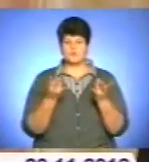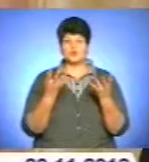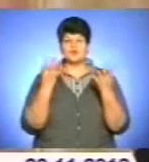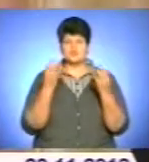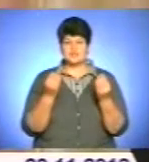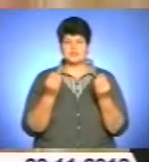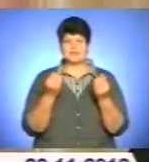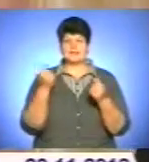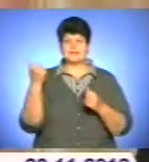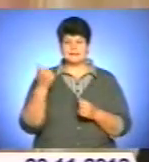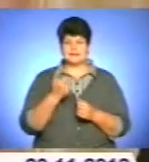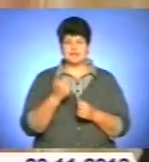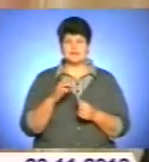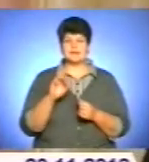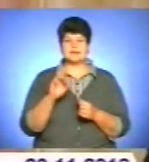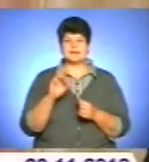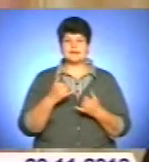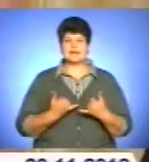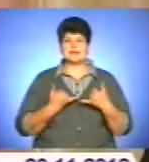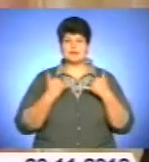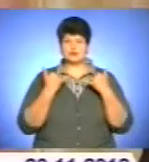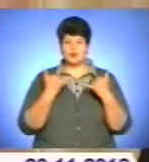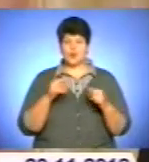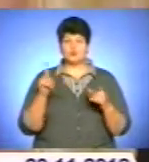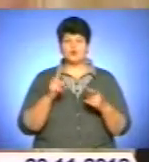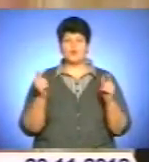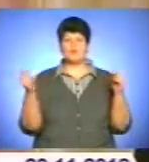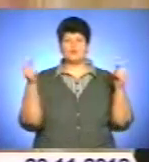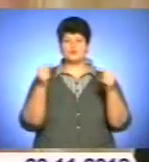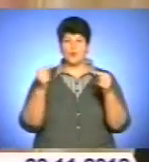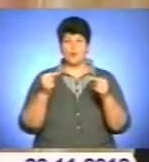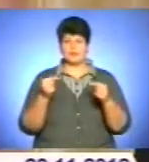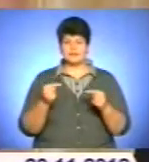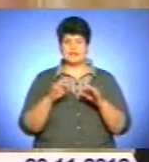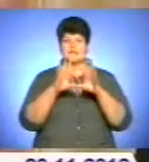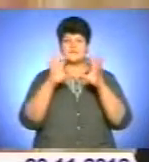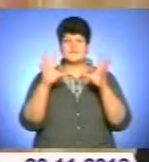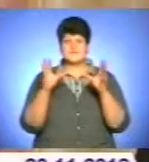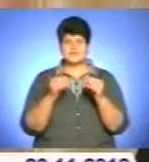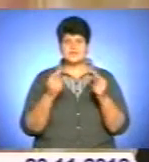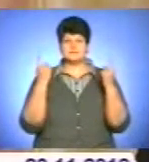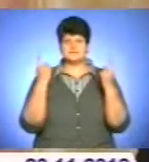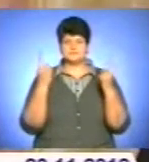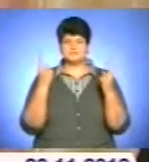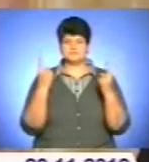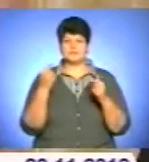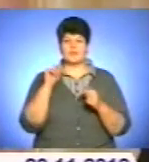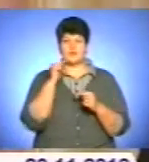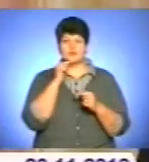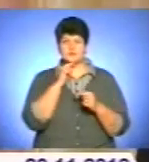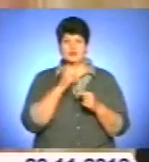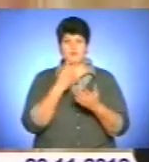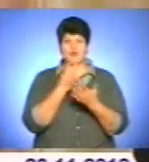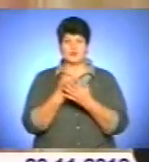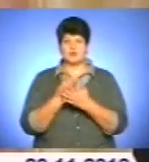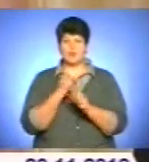мінімум тиждень для того, щоб узгодити всі макроекономічні показники. Тобто робота